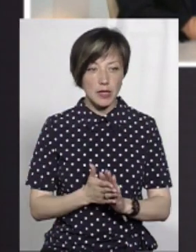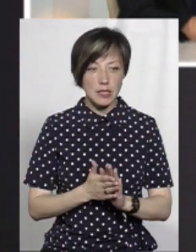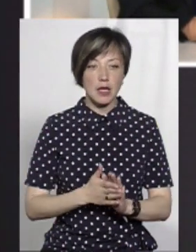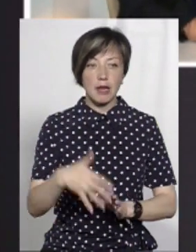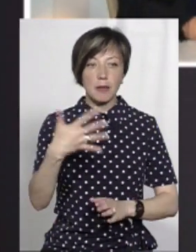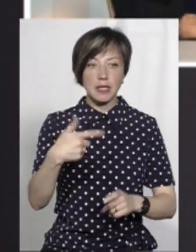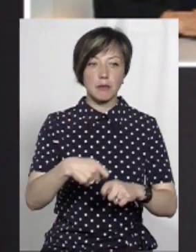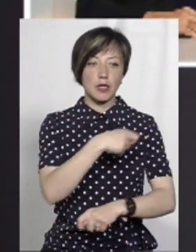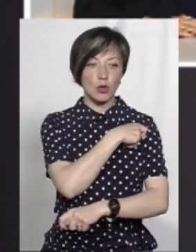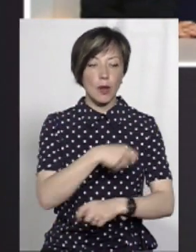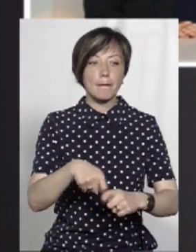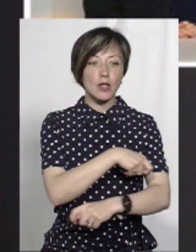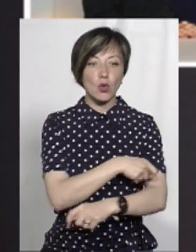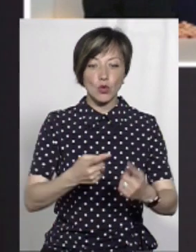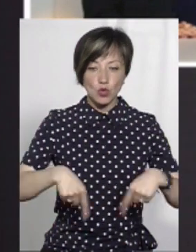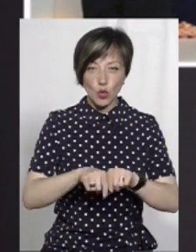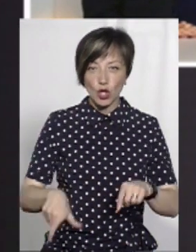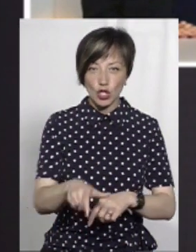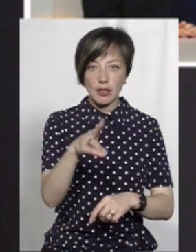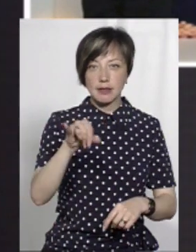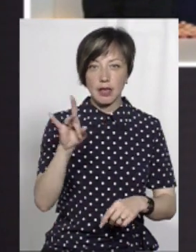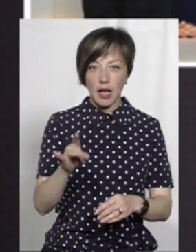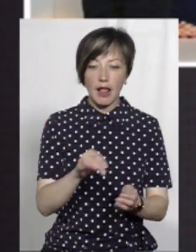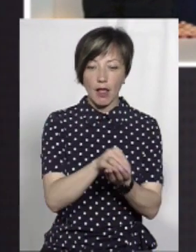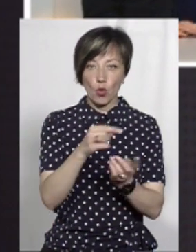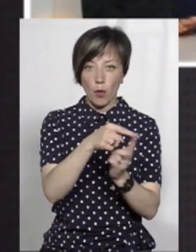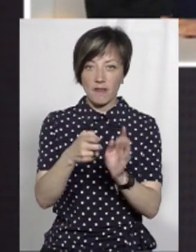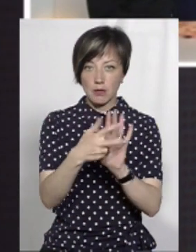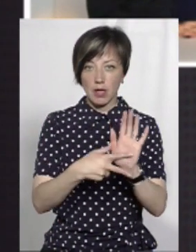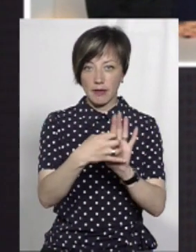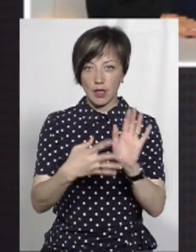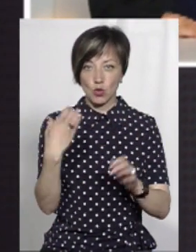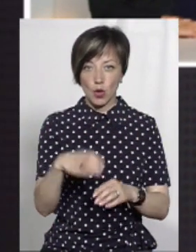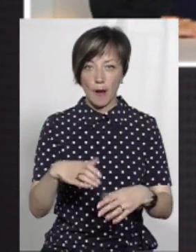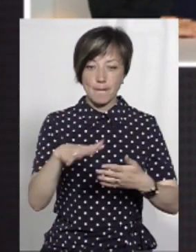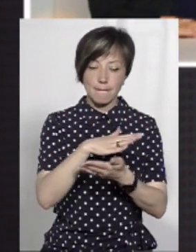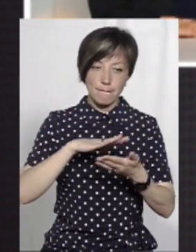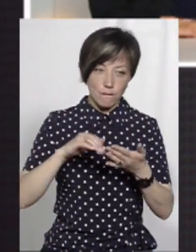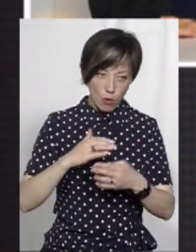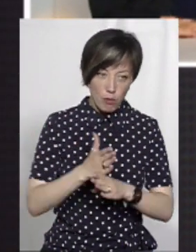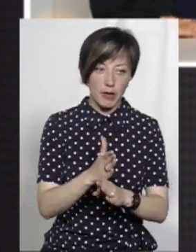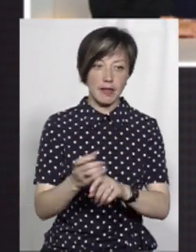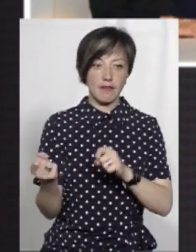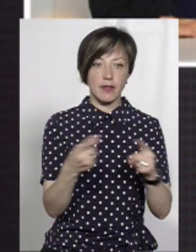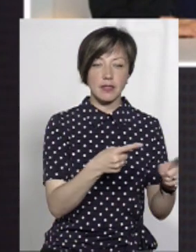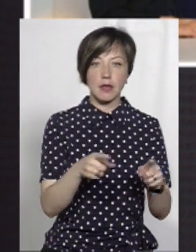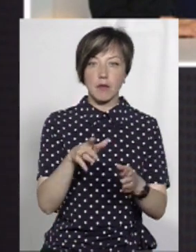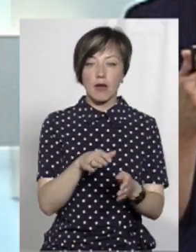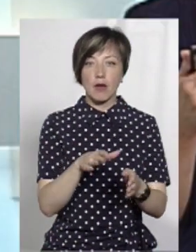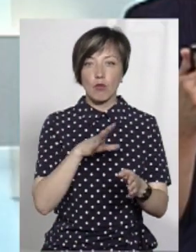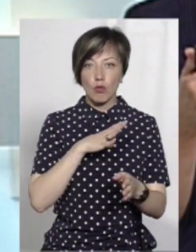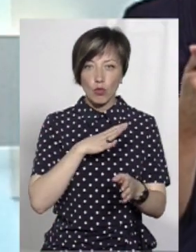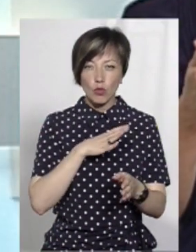у 50-метровій зоні річці Дністер. Надгробки 18-19 століття побиті та вивезені. На тому місці було б варто створити